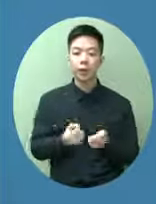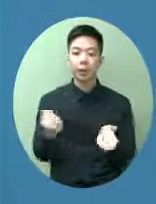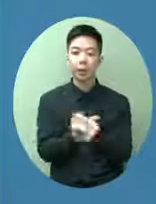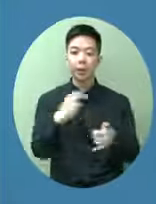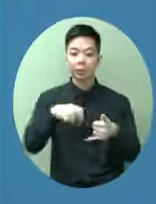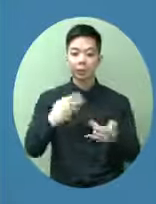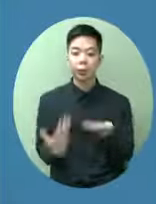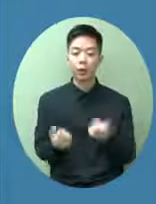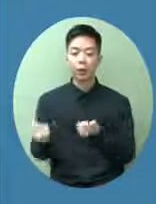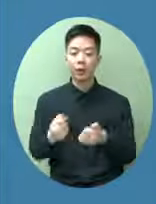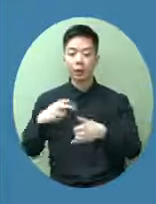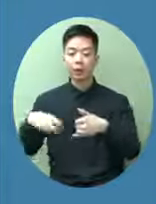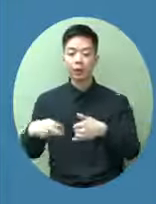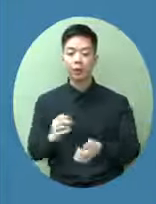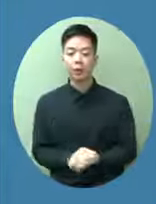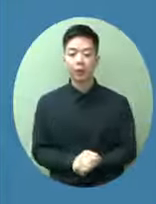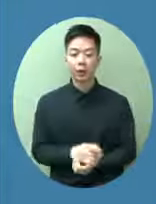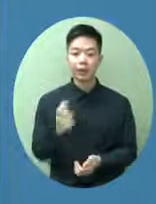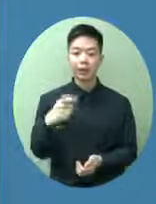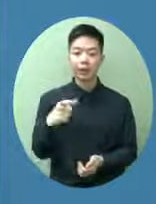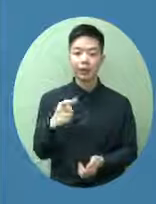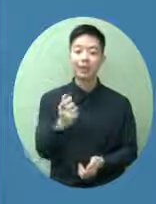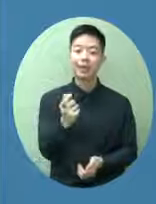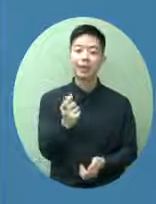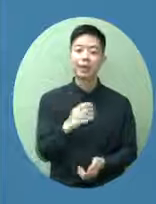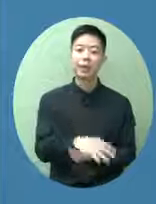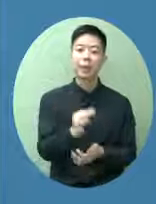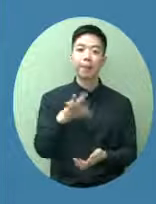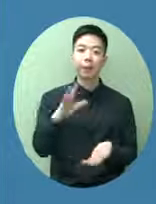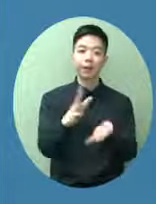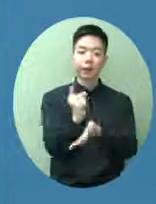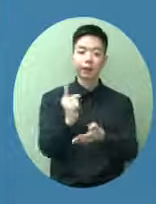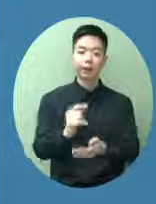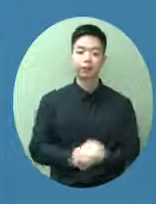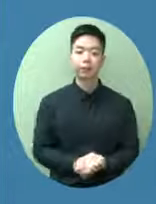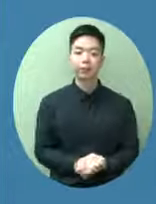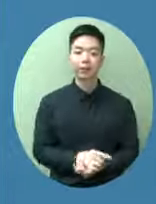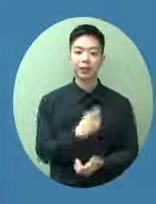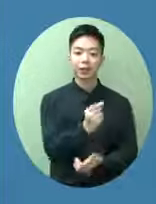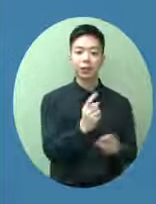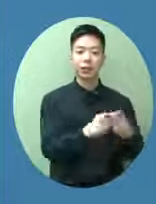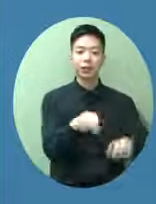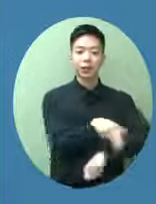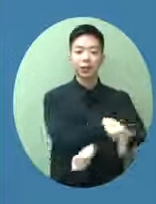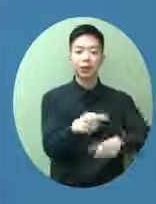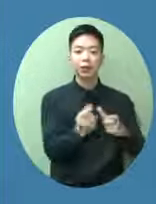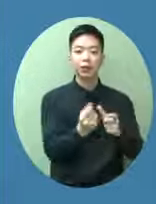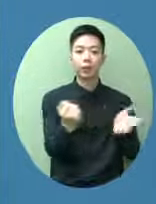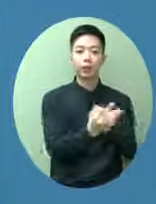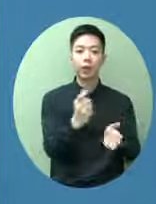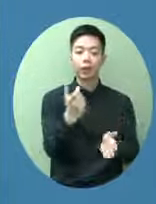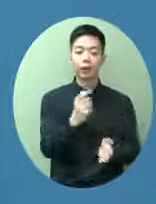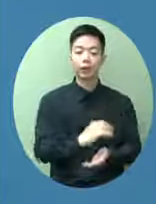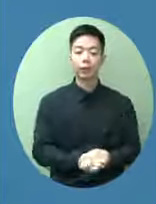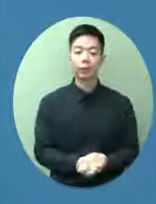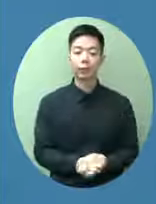我們會延長豁免一年對於小型工程承建商的註冊費用我們亦會